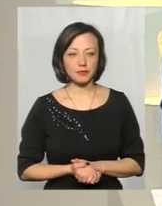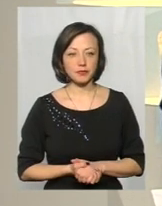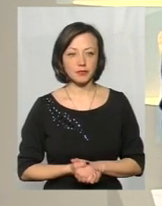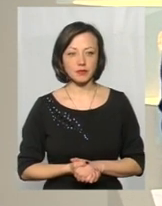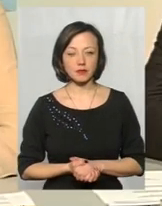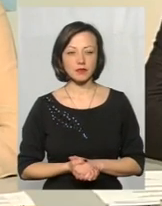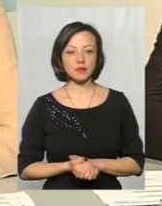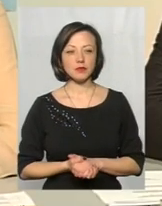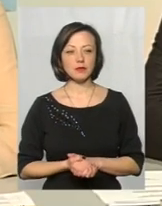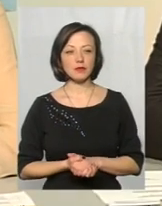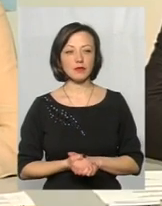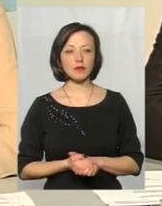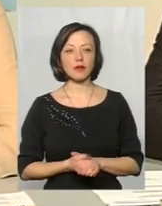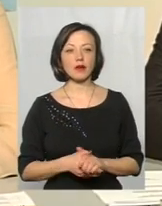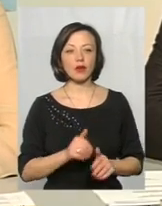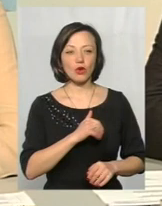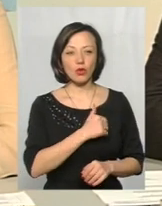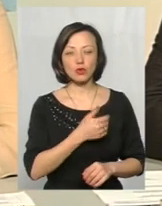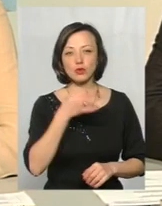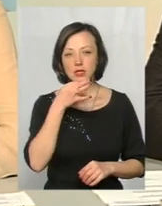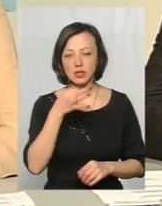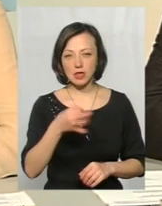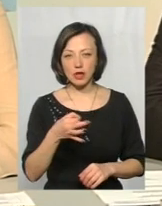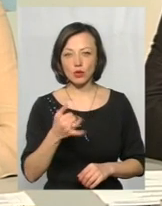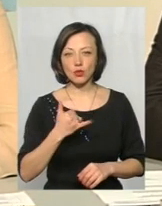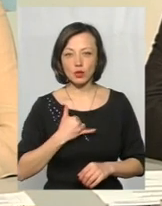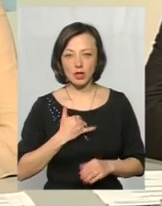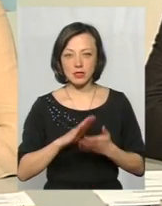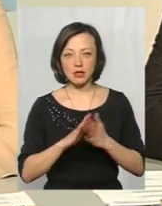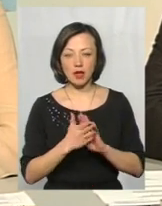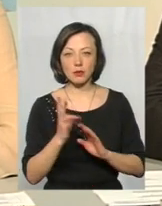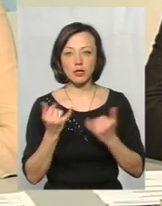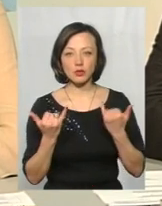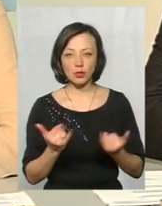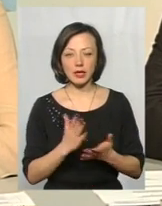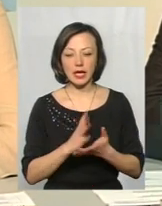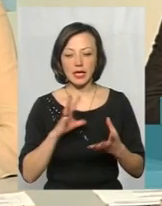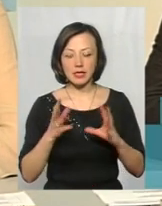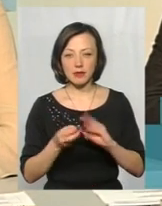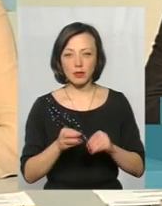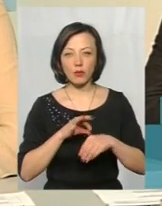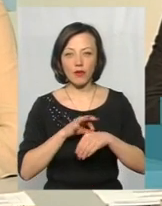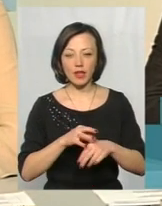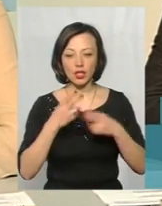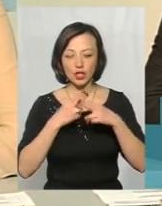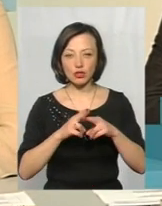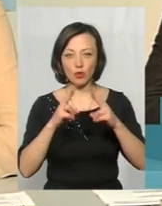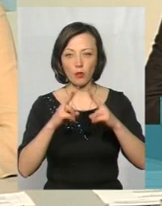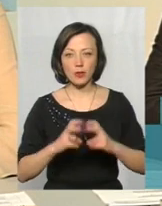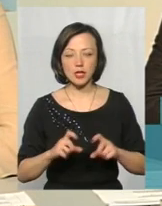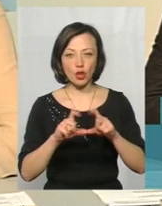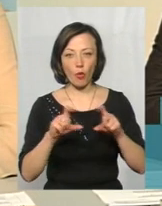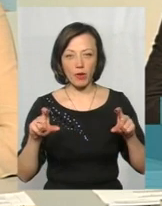Хочу сказати, що в нас станом на сьогодні є звіт про проведення технічного обстеження будівельних конструкцій об'єкт,